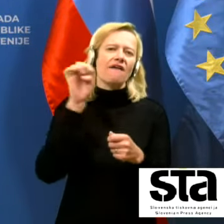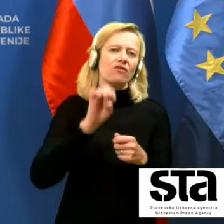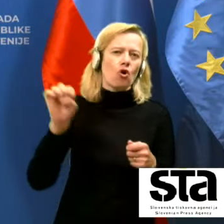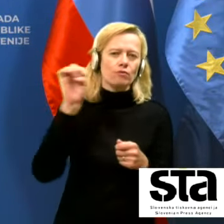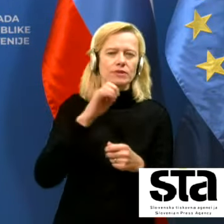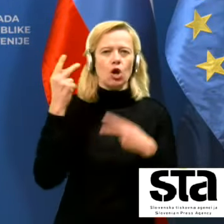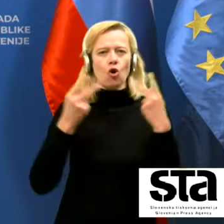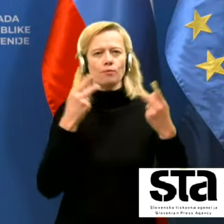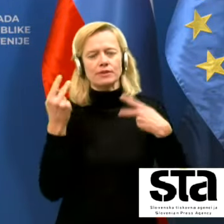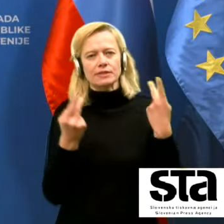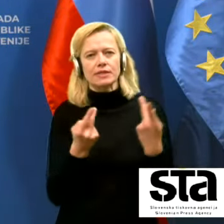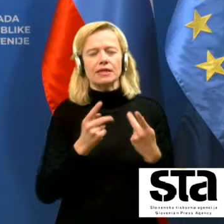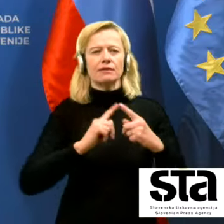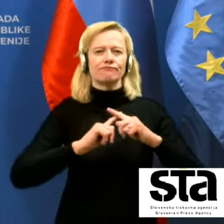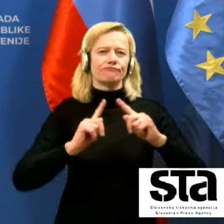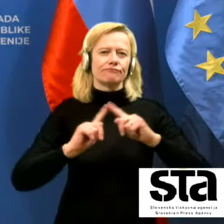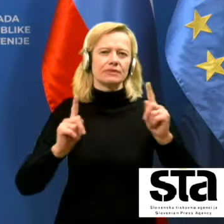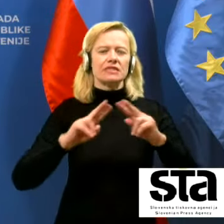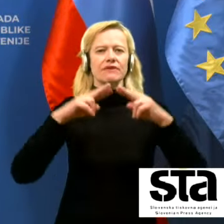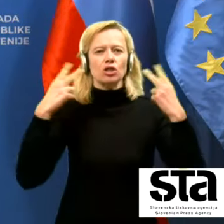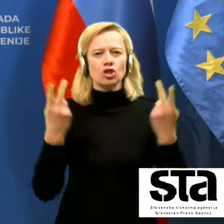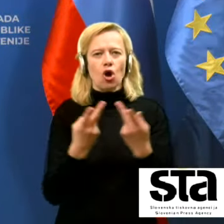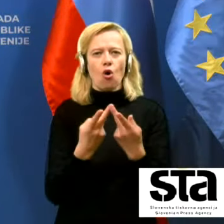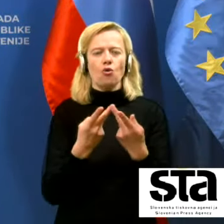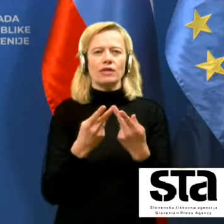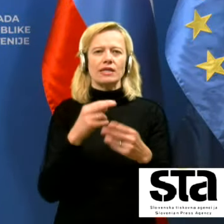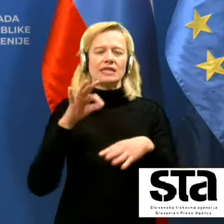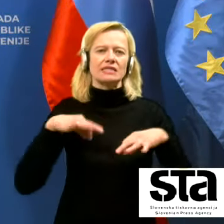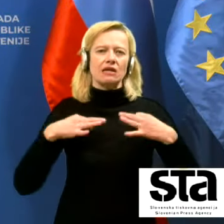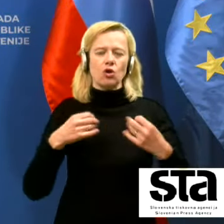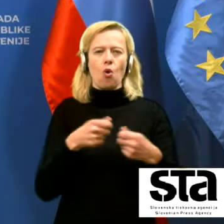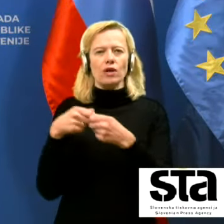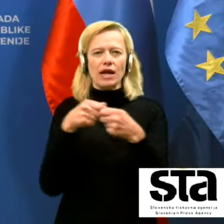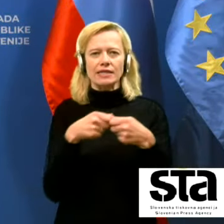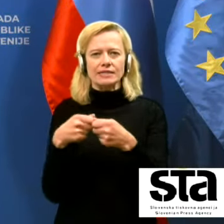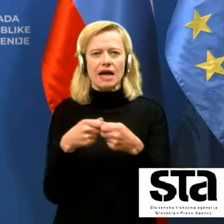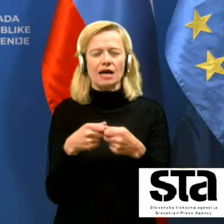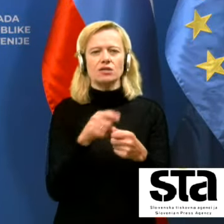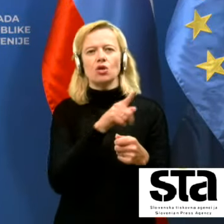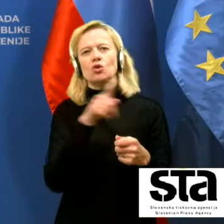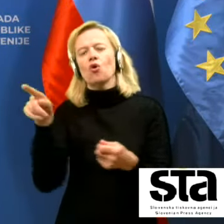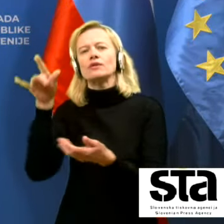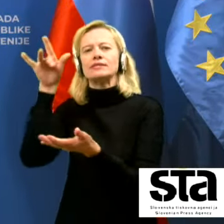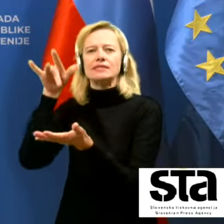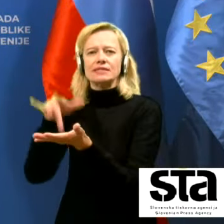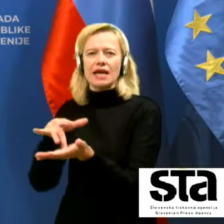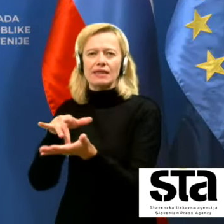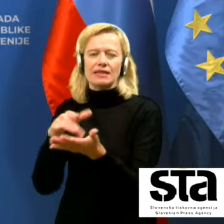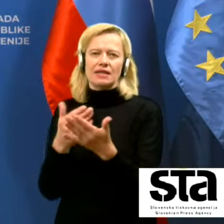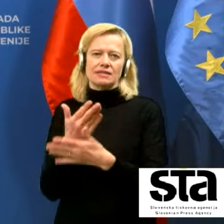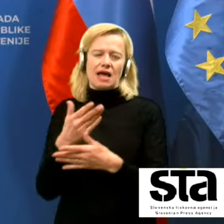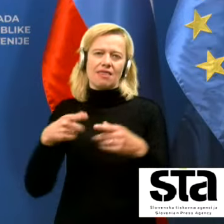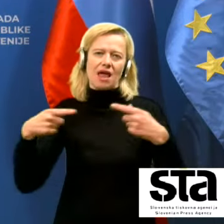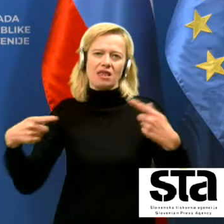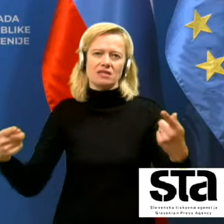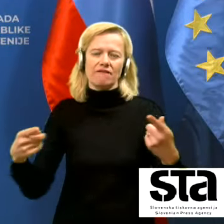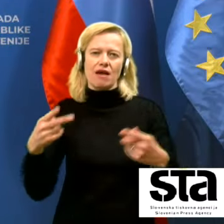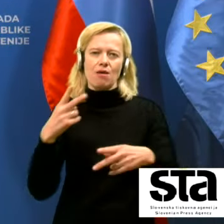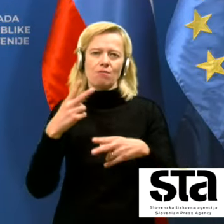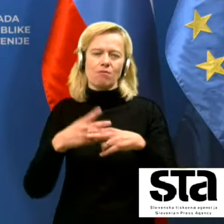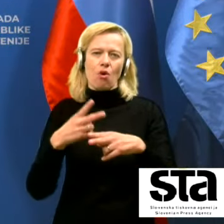pa do tudi Svetovne zdravstvene organizacije in seveda Centra za nalizljive bolezni,